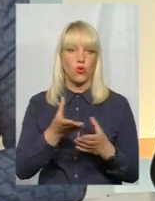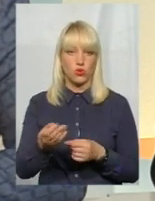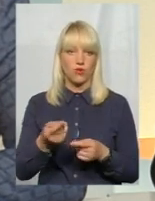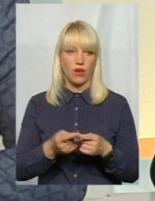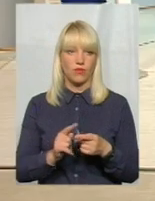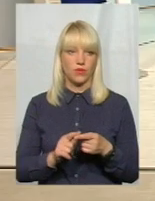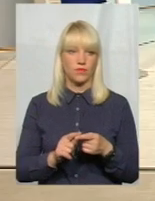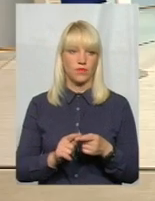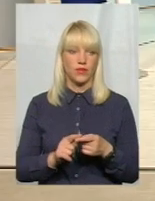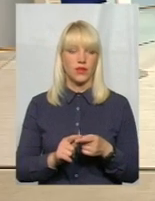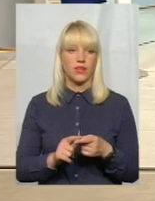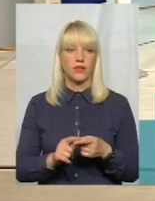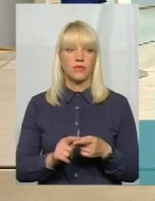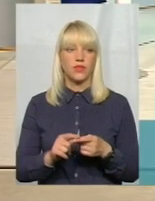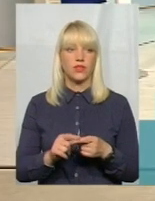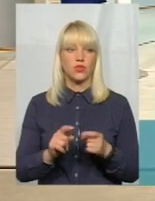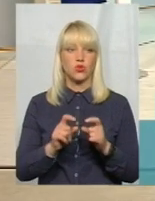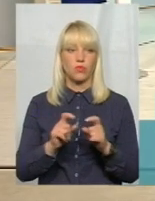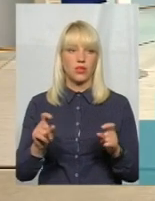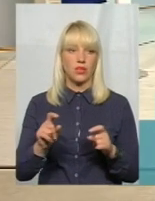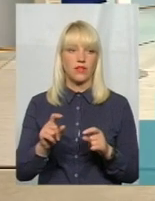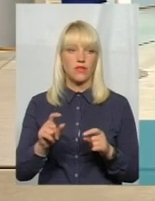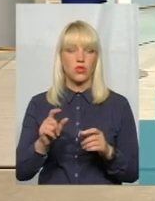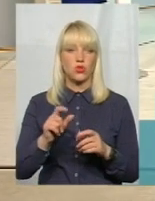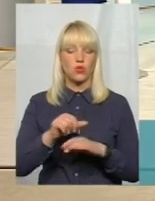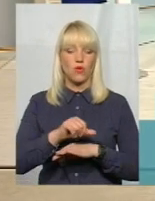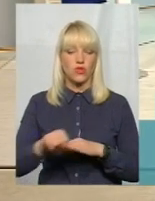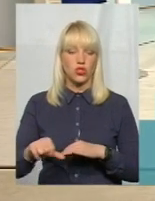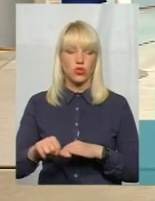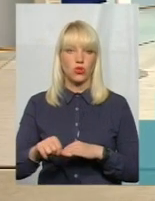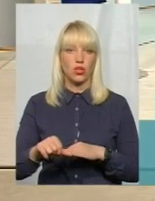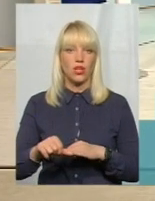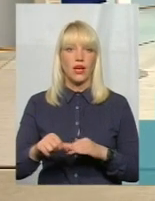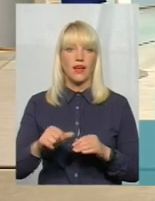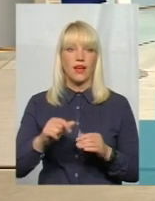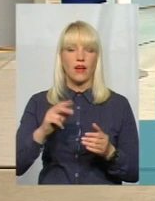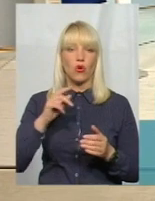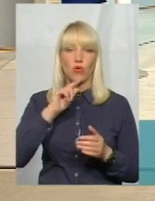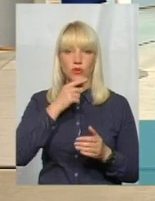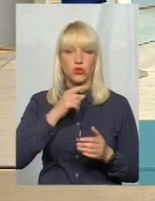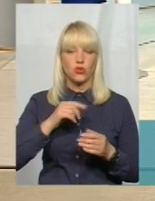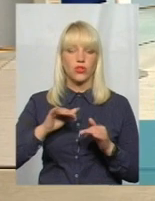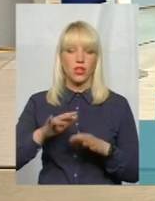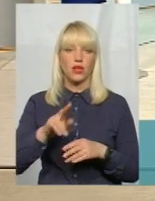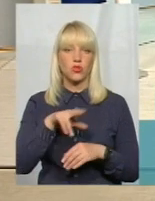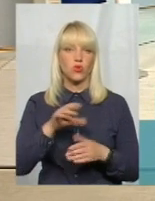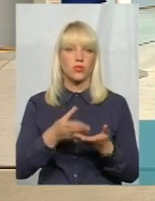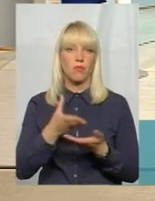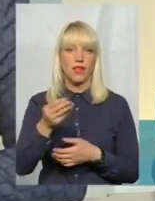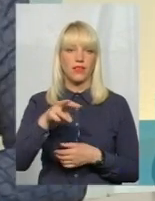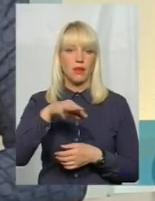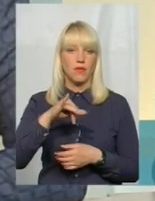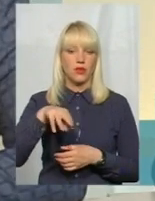заохочував суб'єктів зовнішньої економічної діяльності до сплати імпортного мета. На сьогоднішній день ми отримали, за